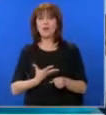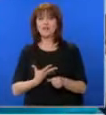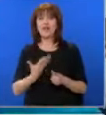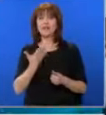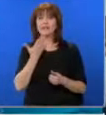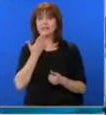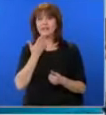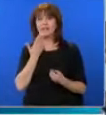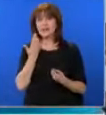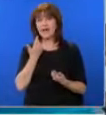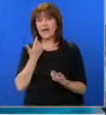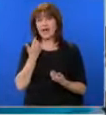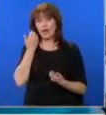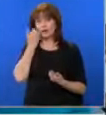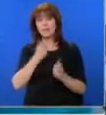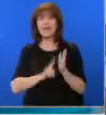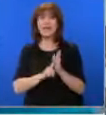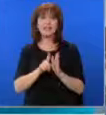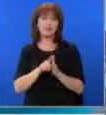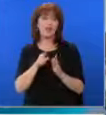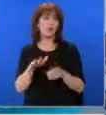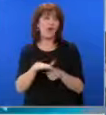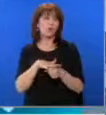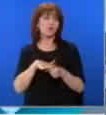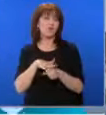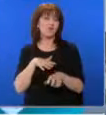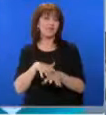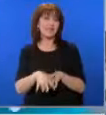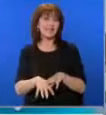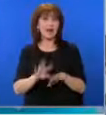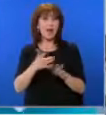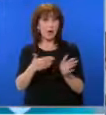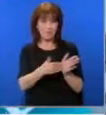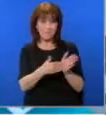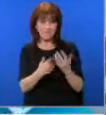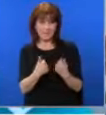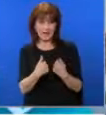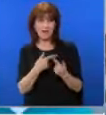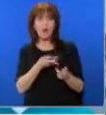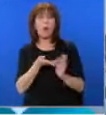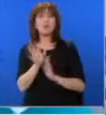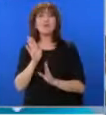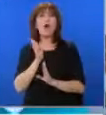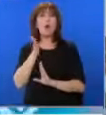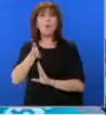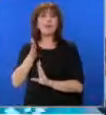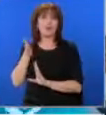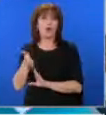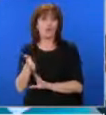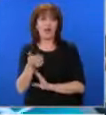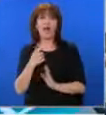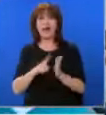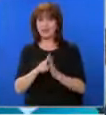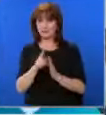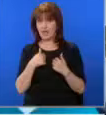резултати. Това е основната им схема, когато някой им пречи, те го командироват някъде. В резултат, на което